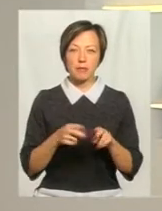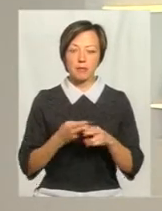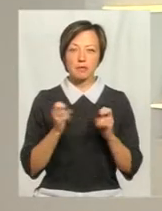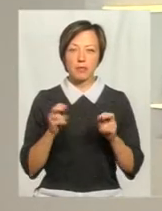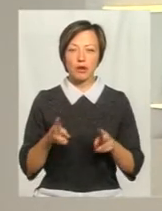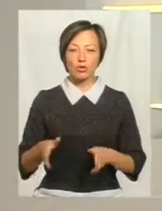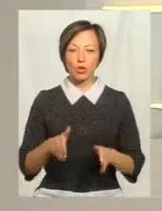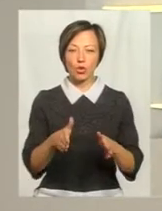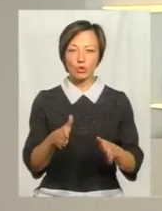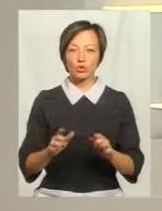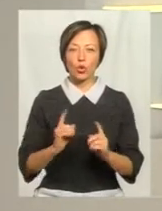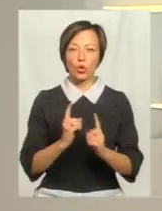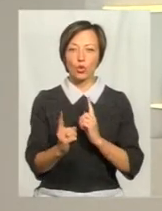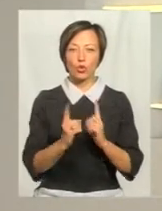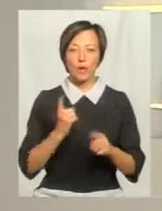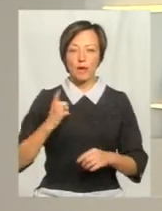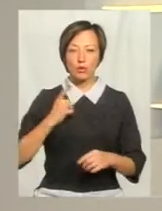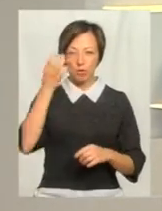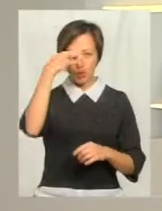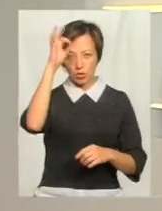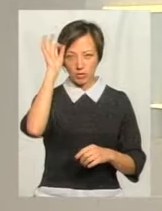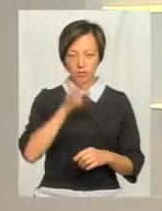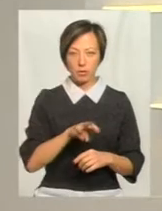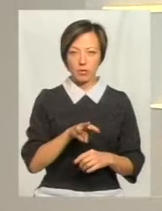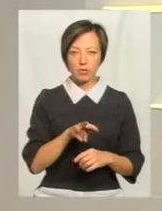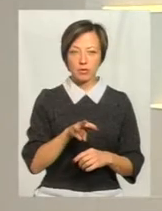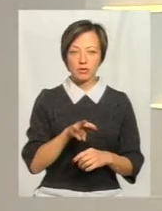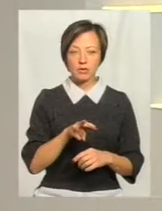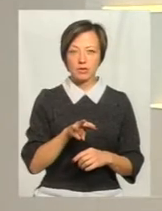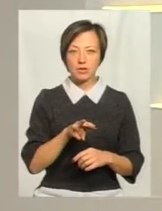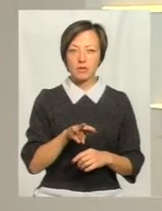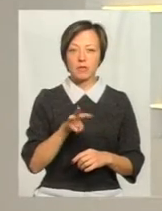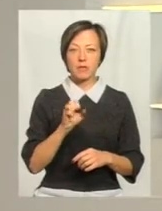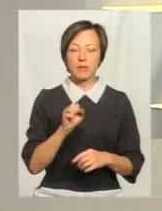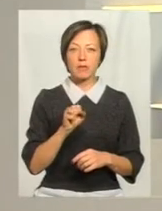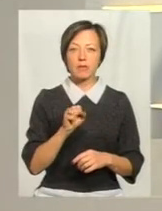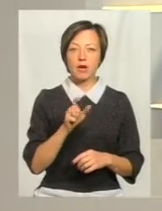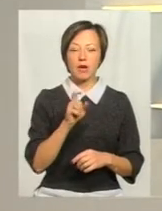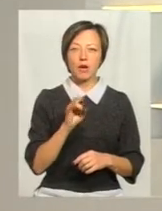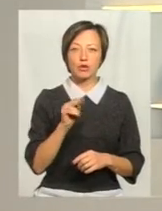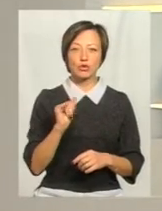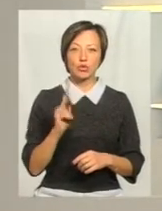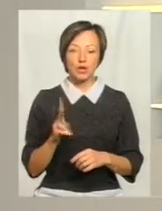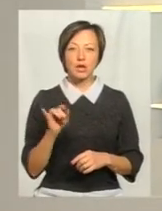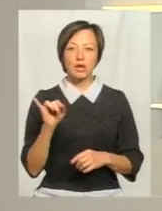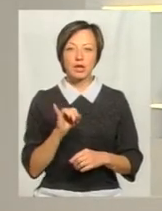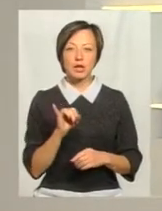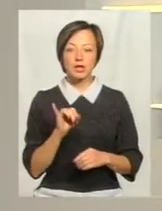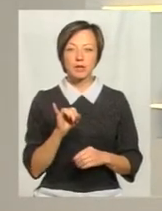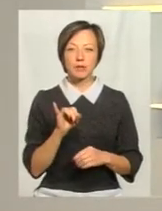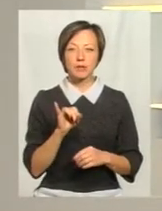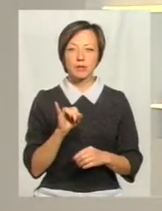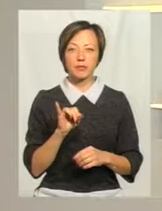дорожнього руху, патрульної поліції Миколою Харчуком та